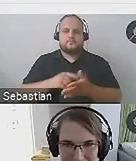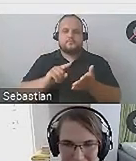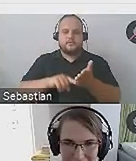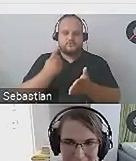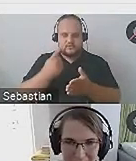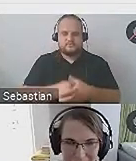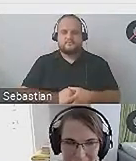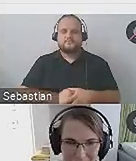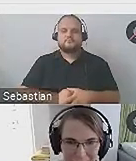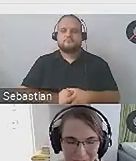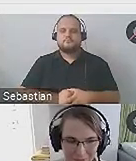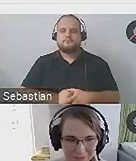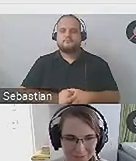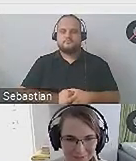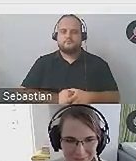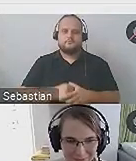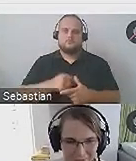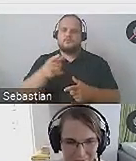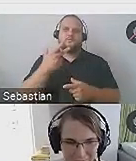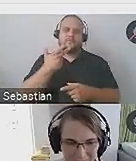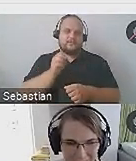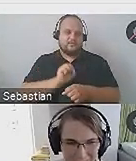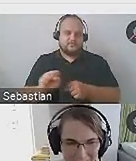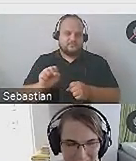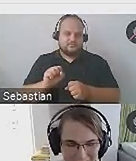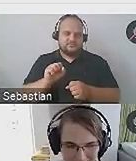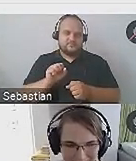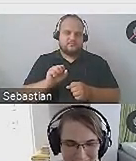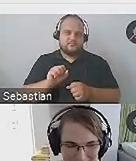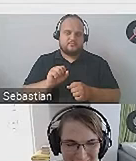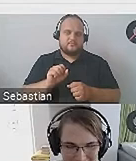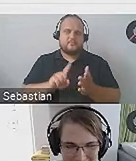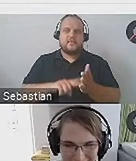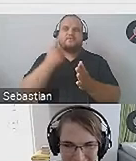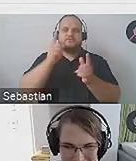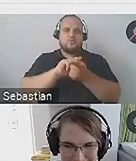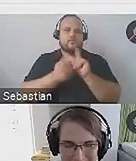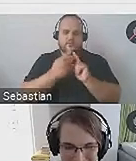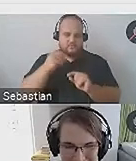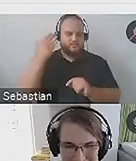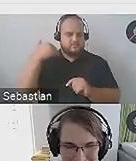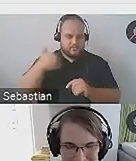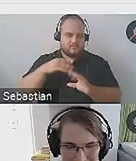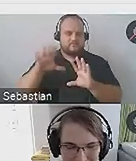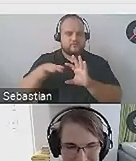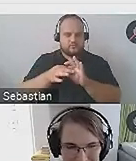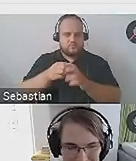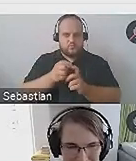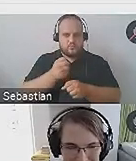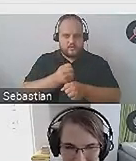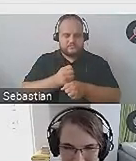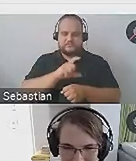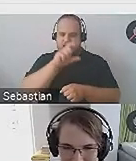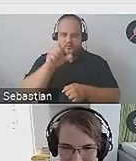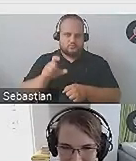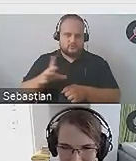to nie znaczy, że to jest pierwszy raz, kiedy spotykamy się z Dorotą, bo tak naprawdę cały czas właśnie